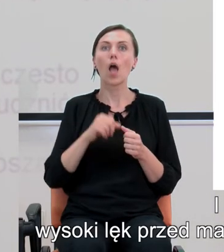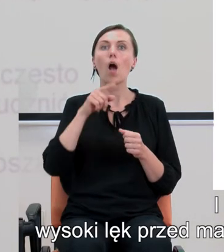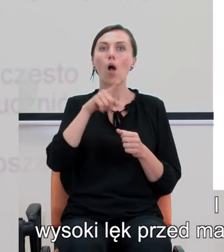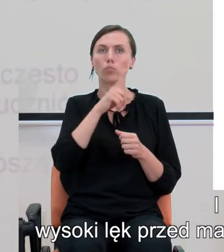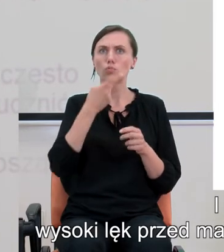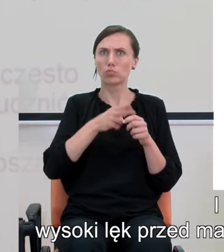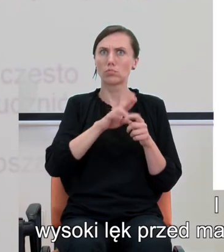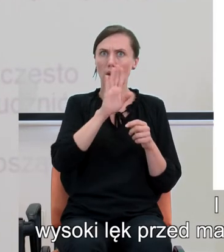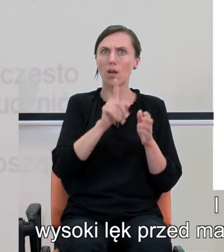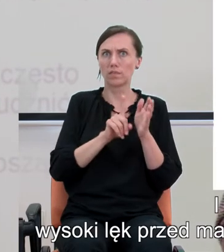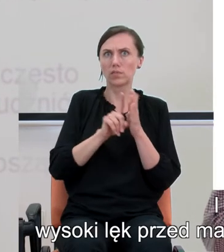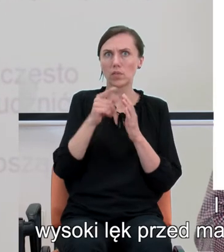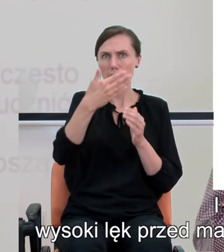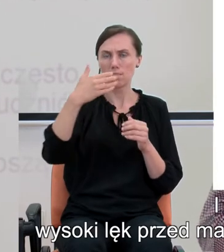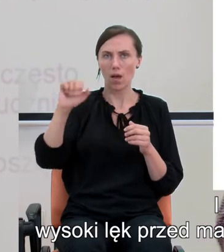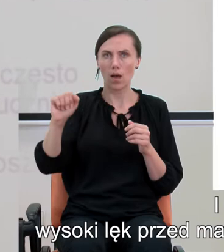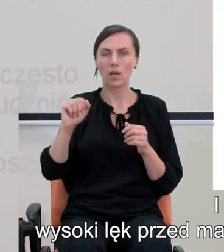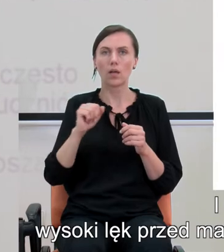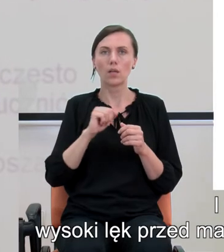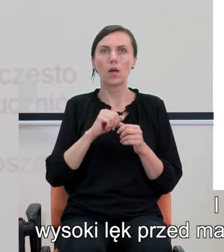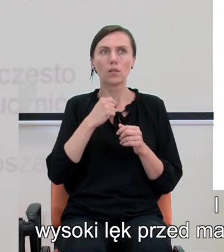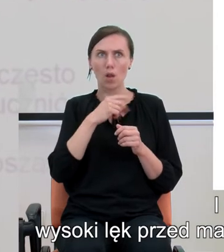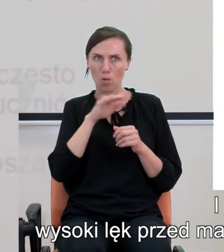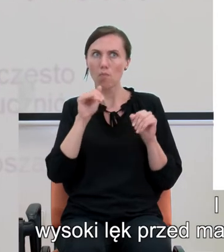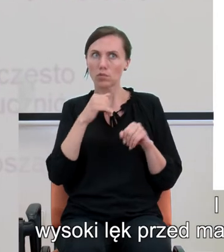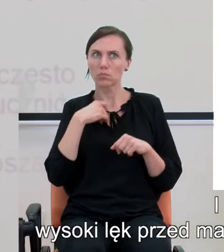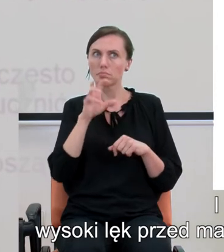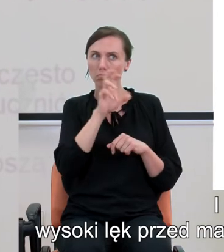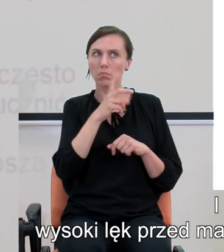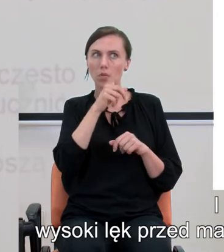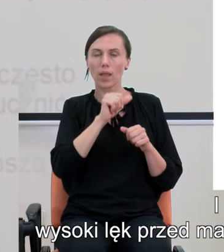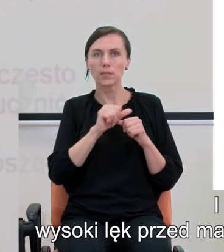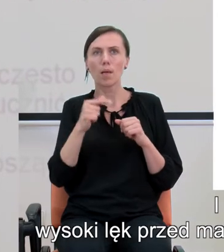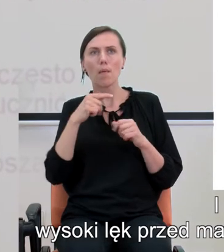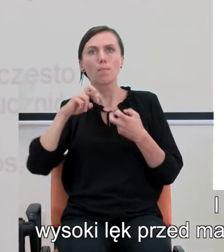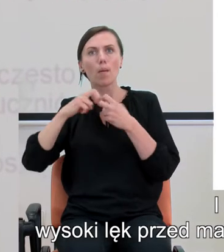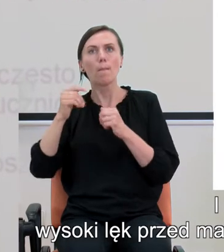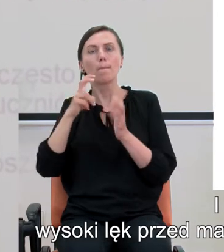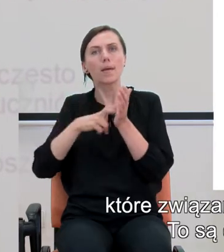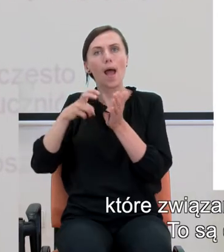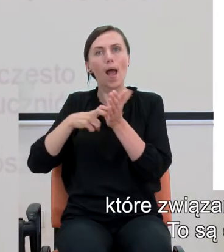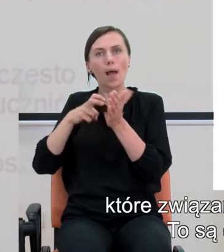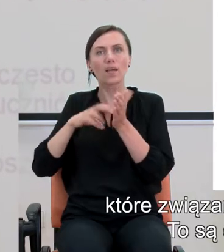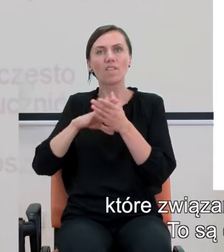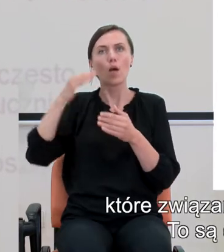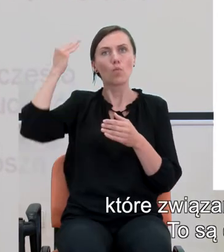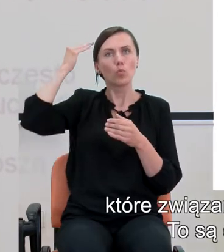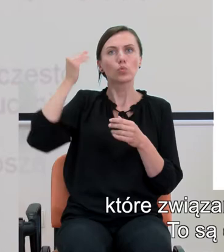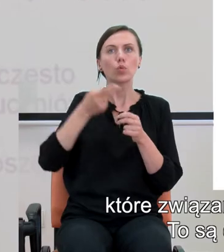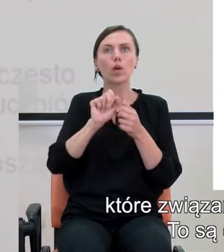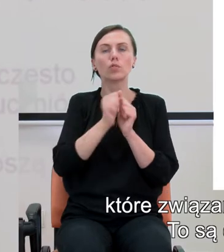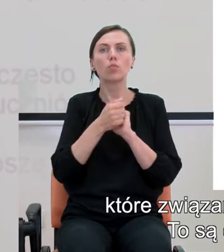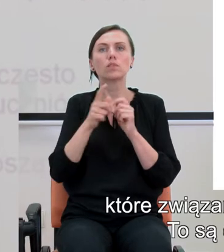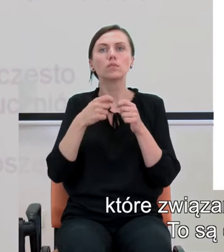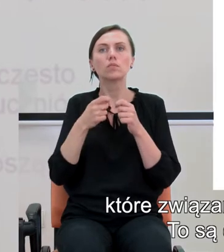mają ten wysoki lęk przed matematyką, obserwuje się deficyty w obszarach mózgu, które związane